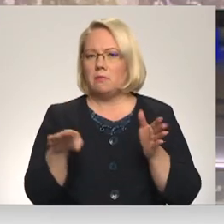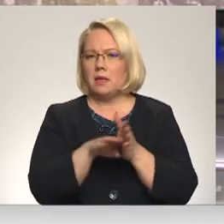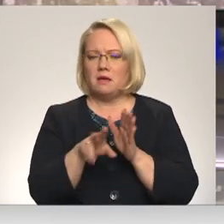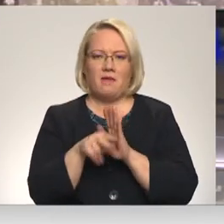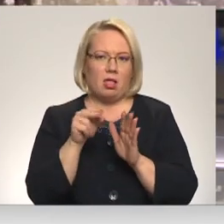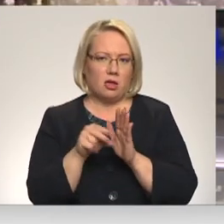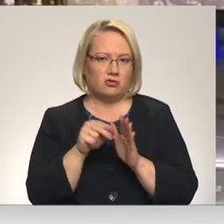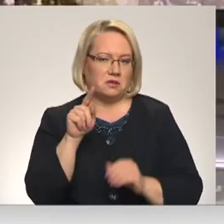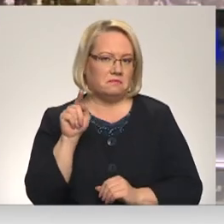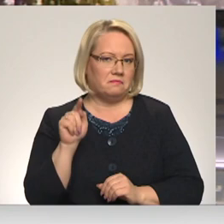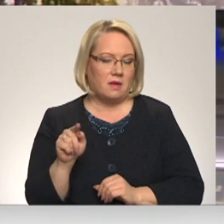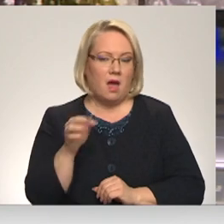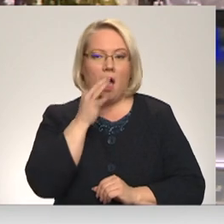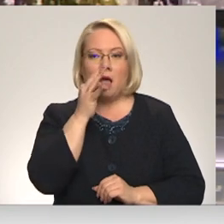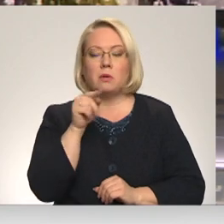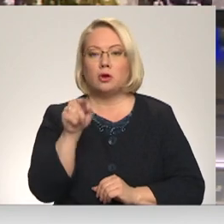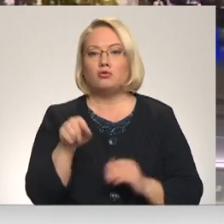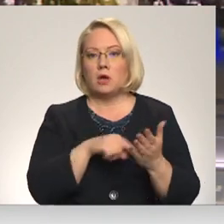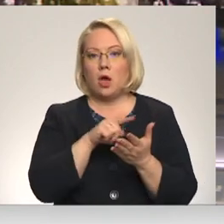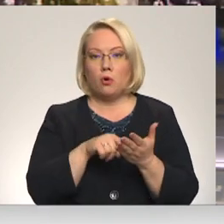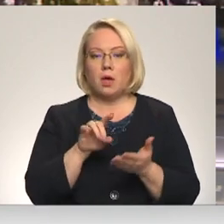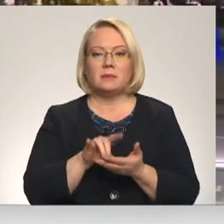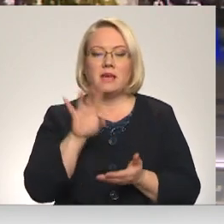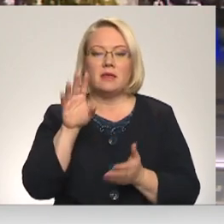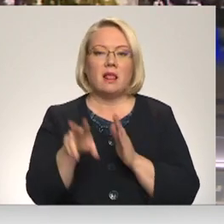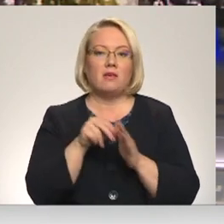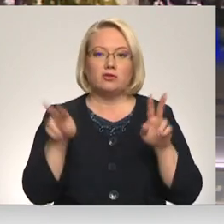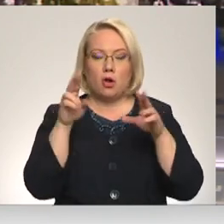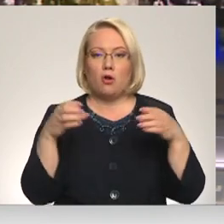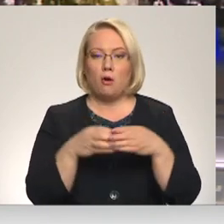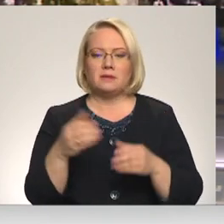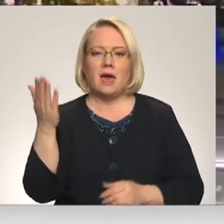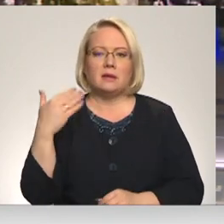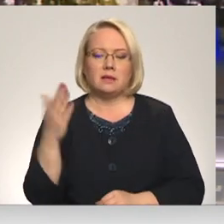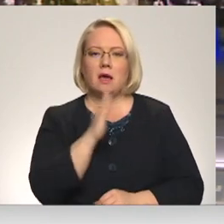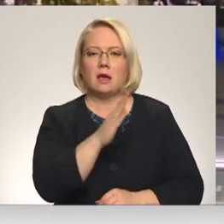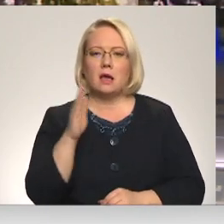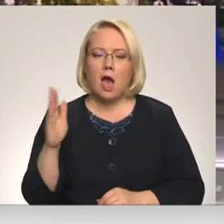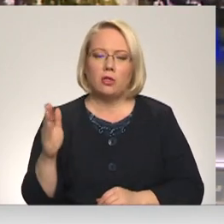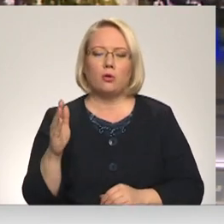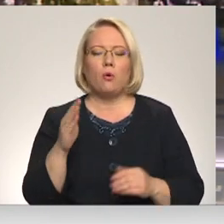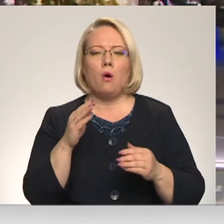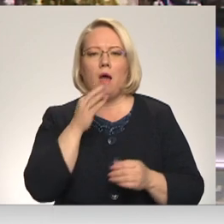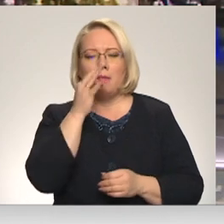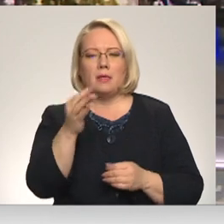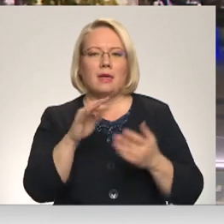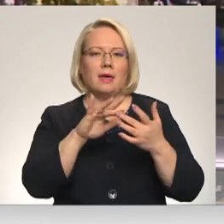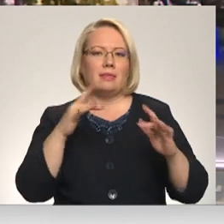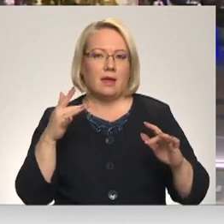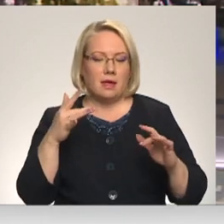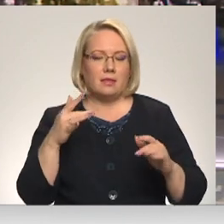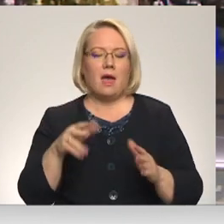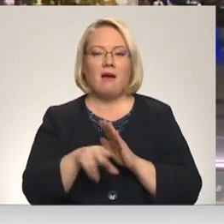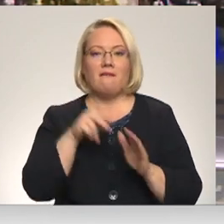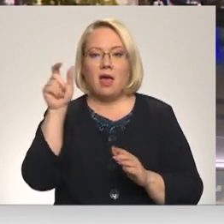vēlēšanās? Ar atbildu šo jautājumu centrālā vēlēšana komisija aicina ikvienu dalīties sociālajos tīklos. Vēlētāja